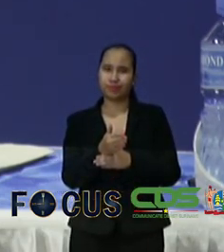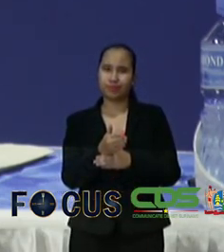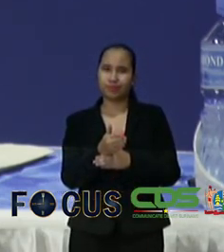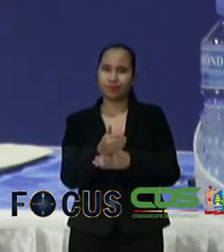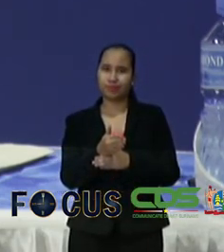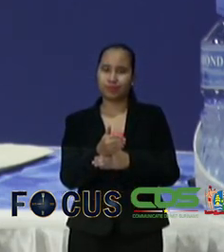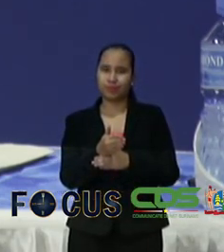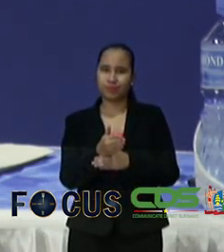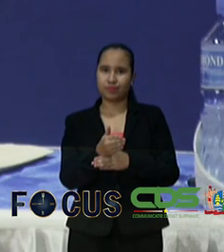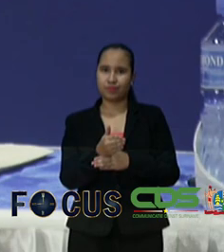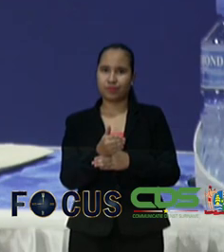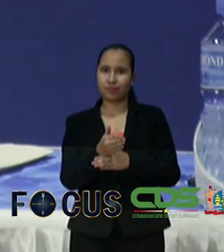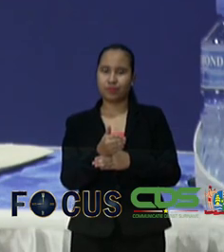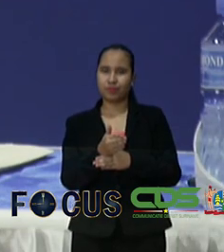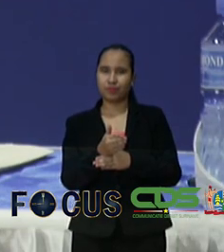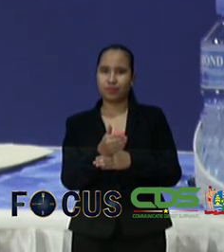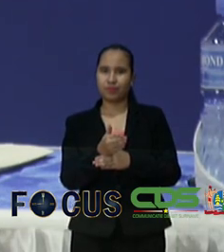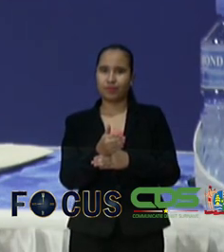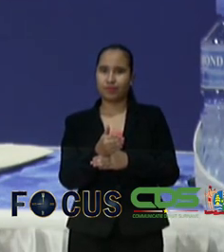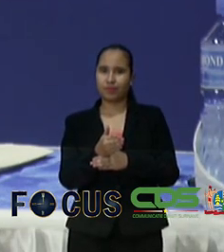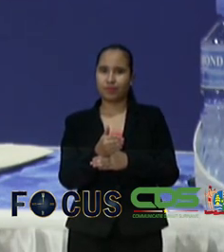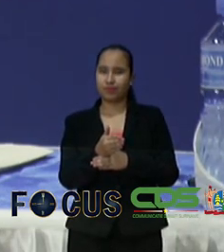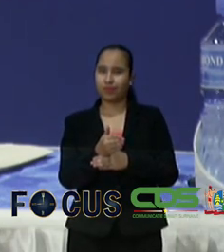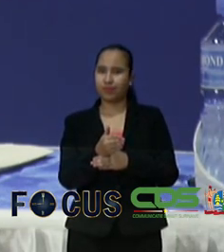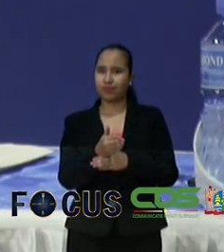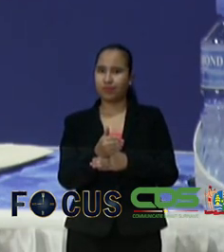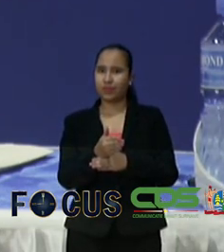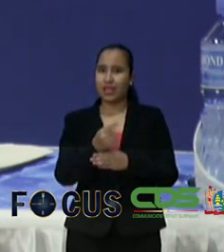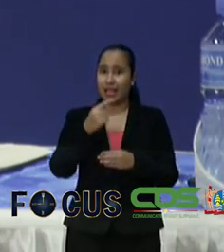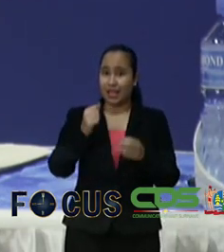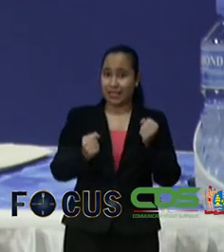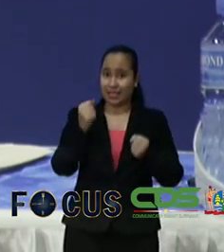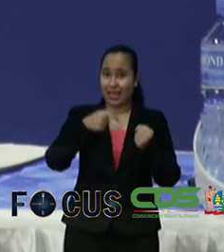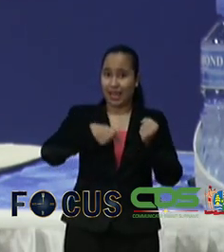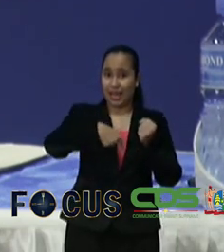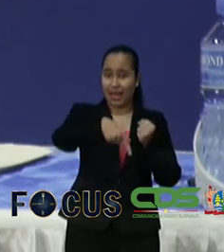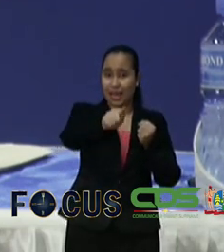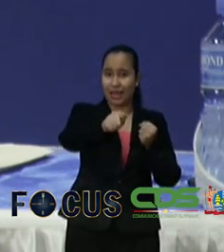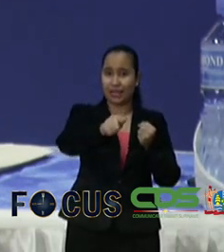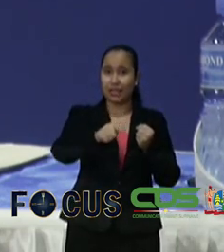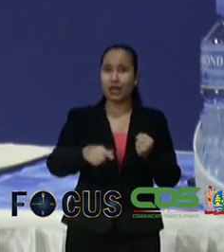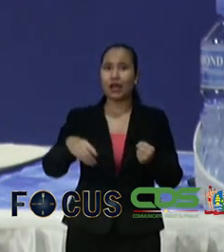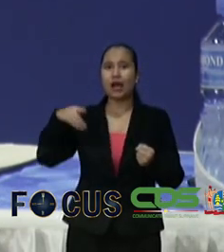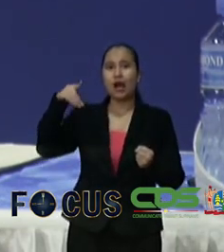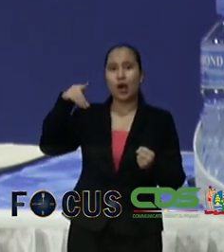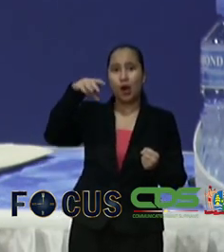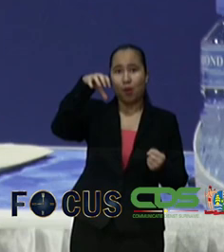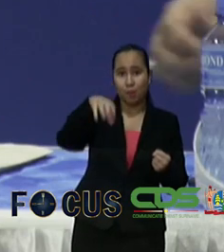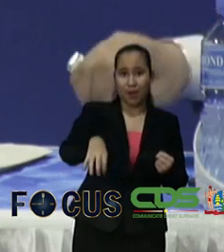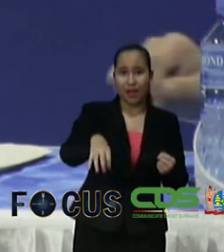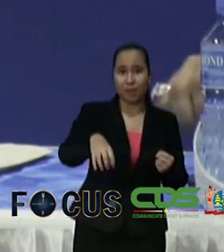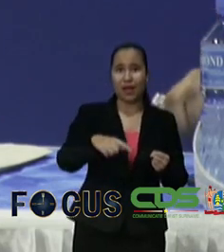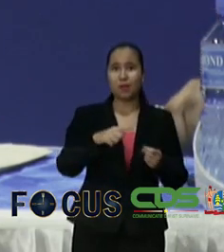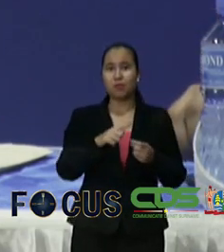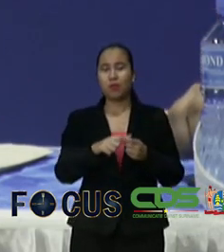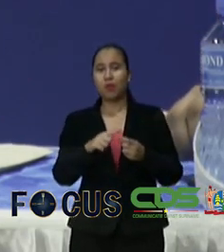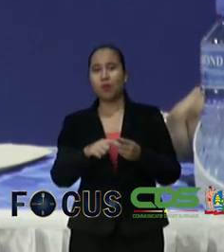de routevergelijking tussen Paramaribo-Nikeri en Paramaribo-Acioni.